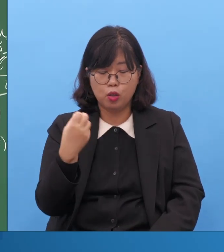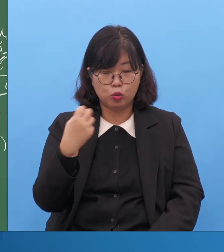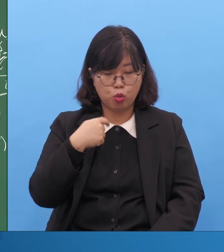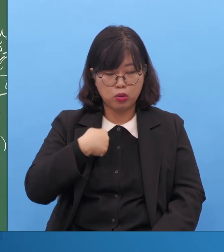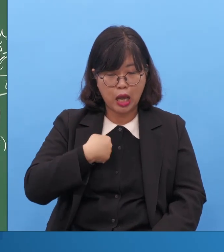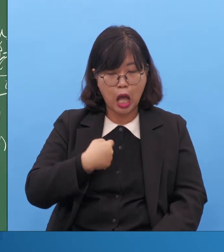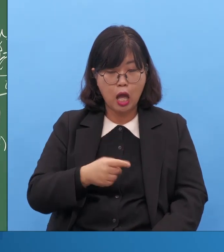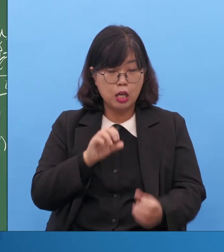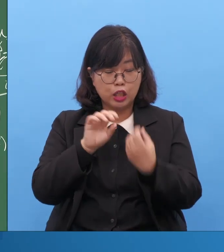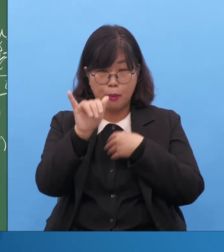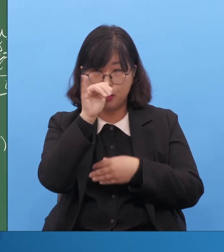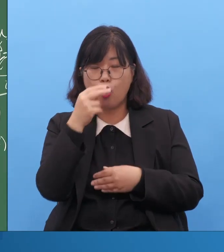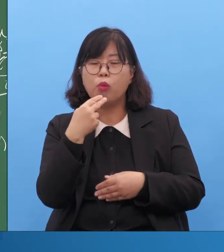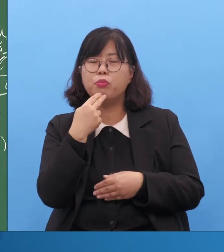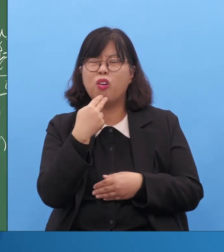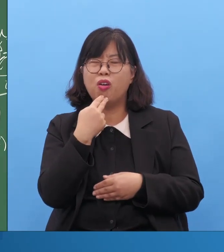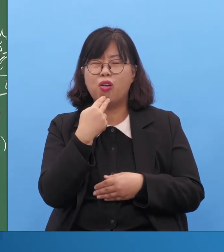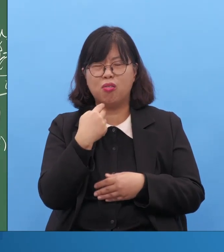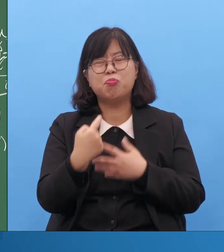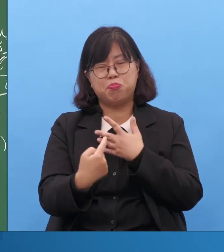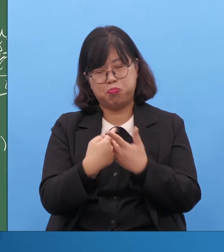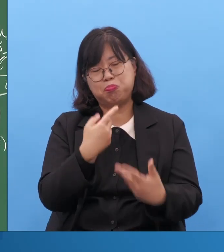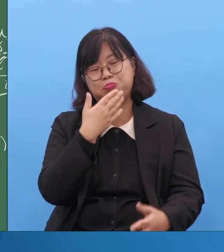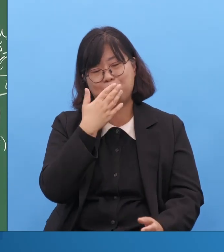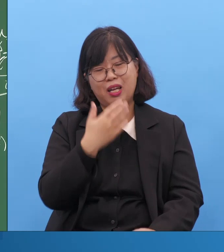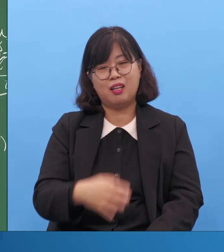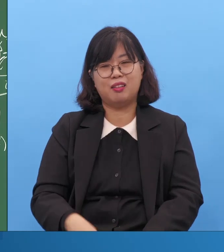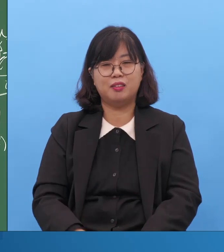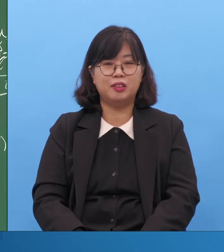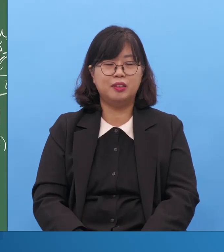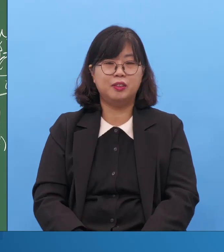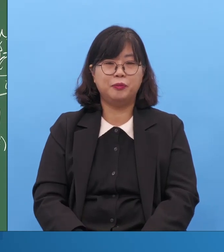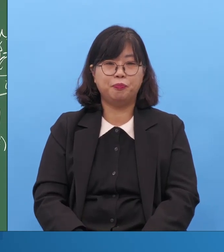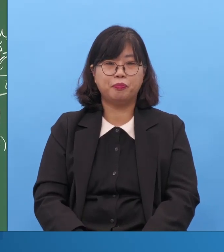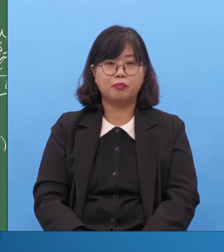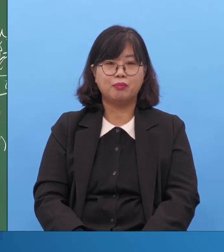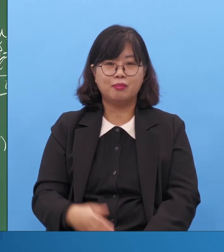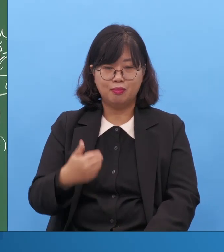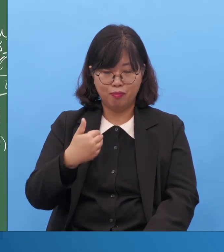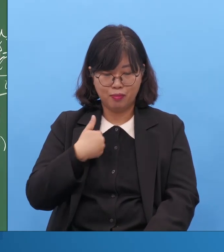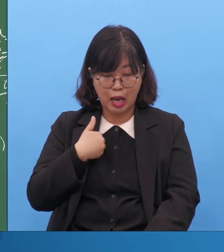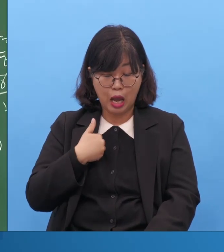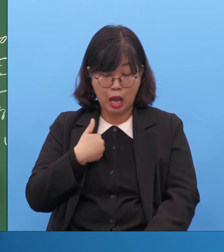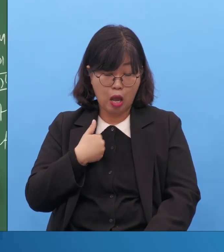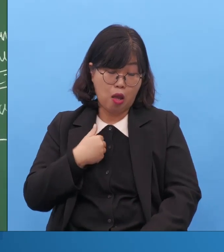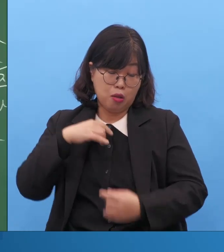일어납니다. 그래야만 다른 사람과 소통입니다.